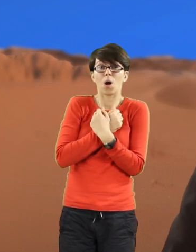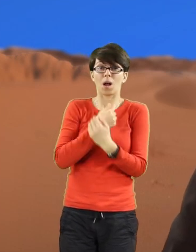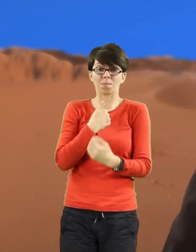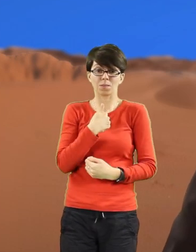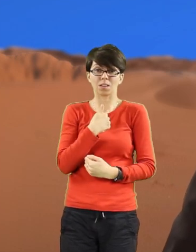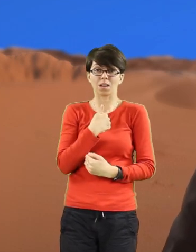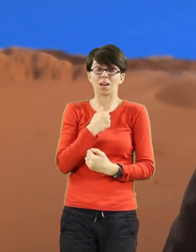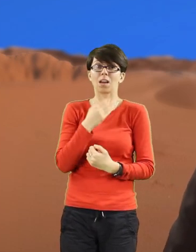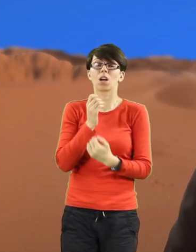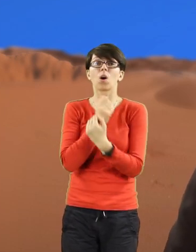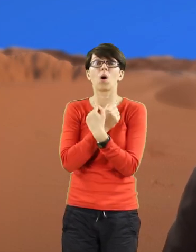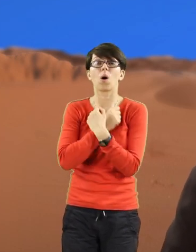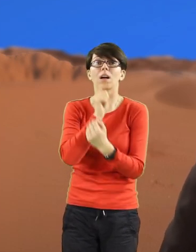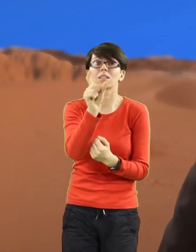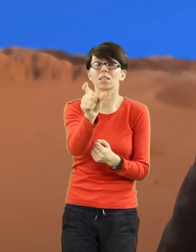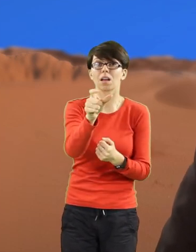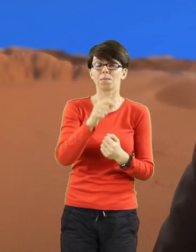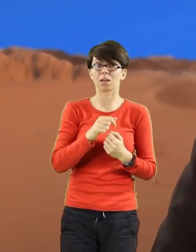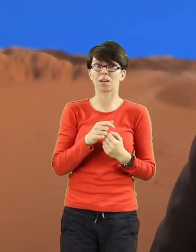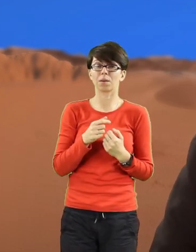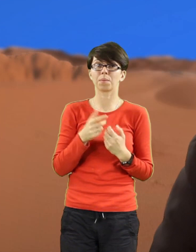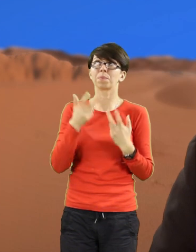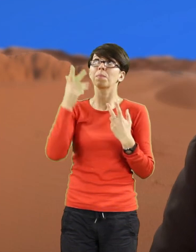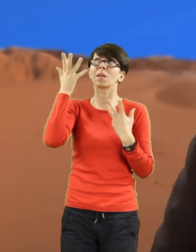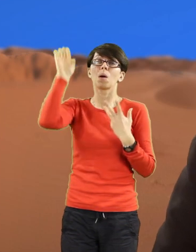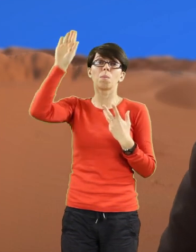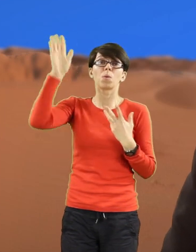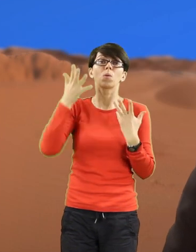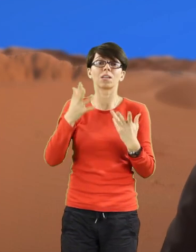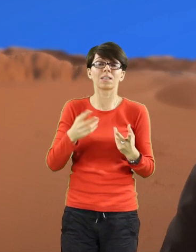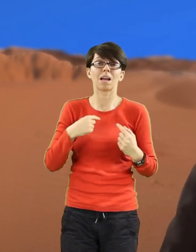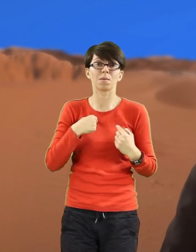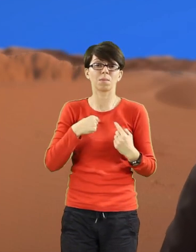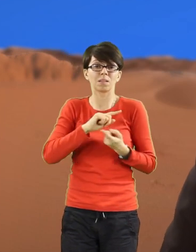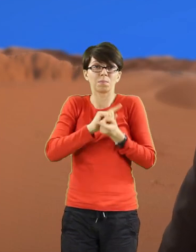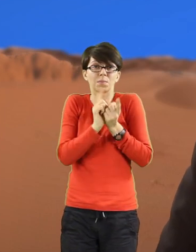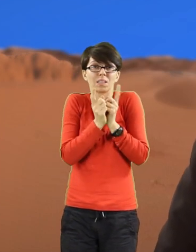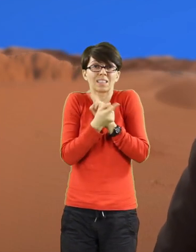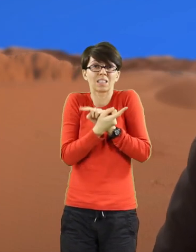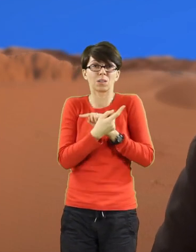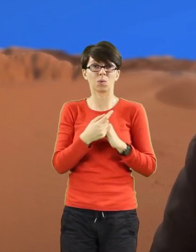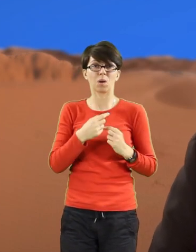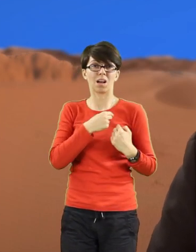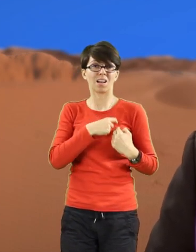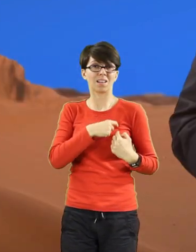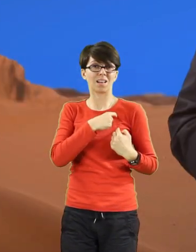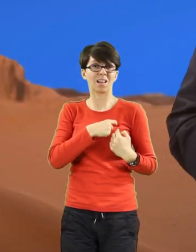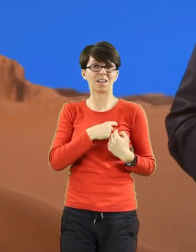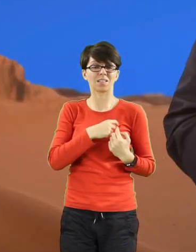ci o swojej miłości. Chce jeszcze raz nakłonić serce niewiernej oblubienicy do powrotu.